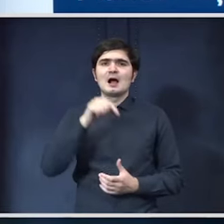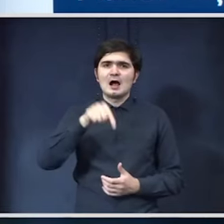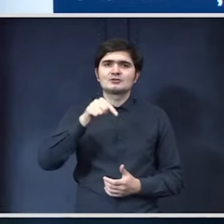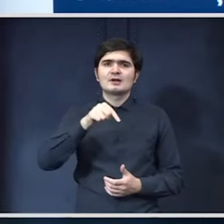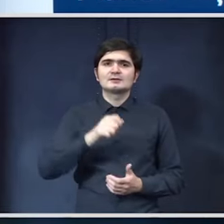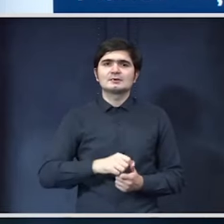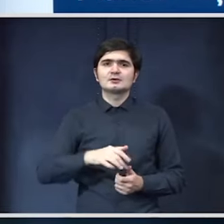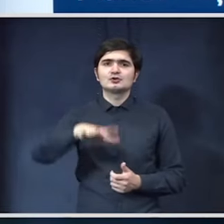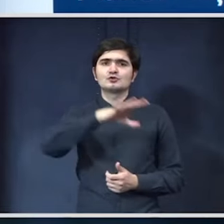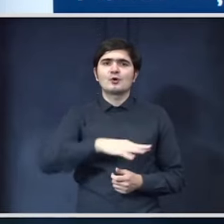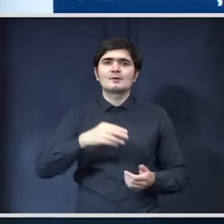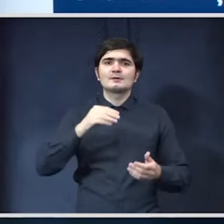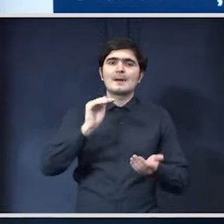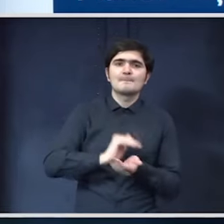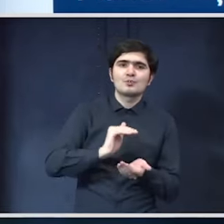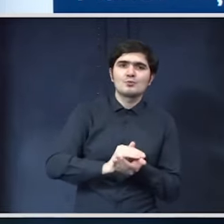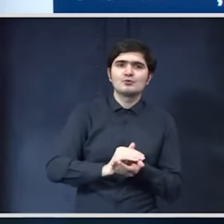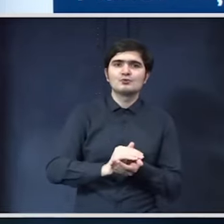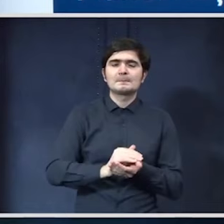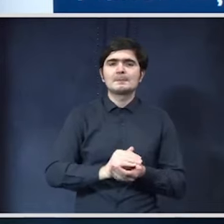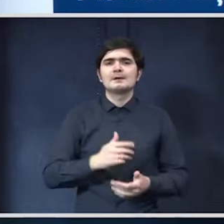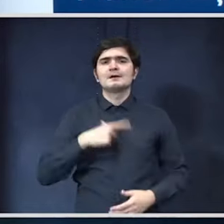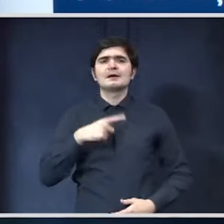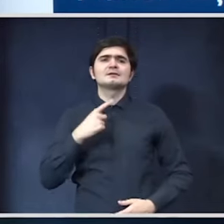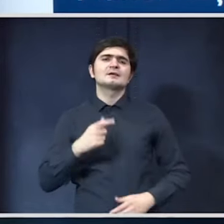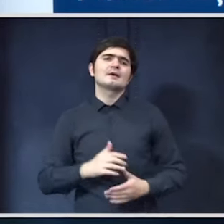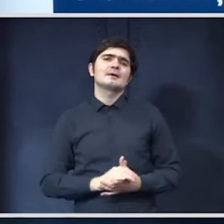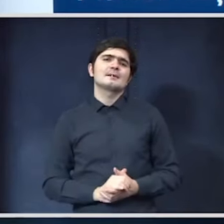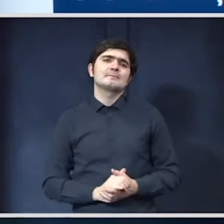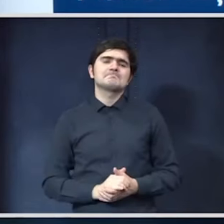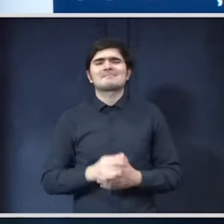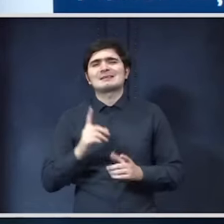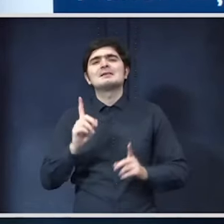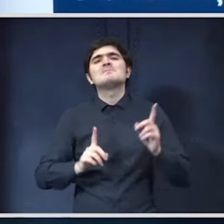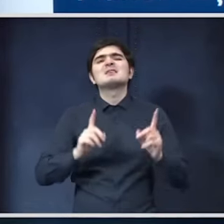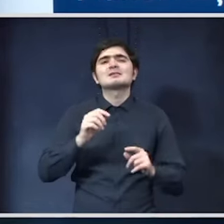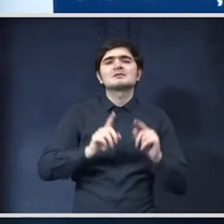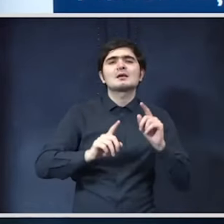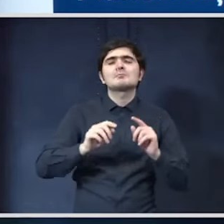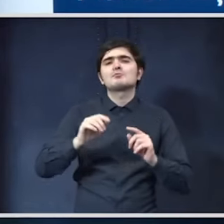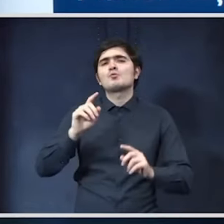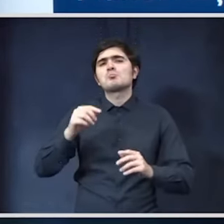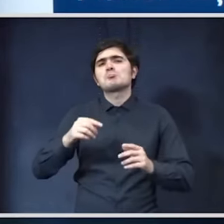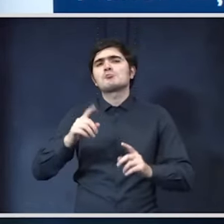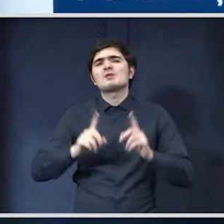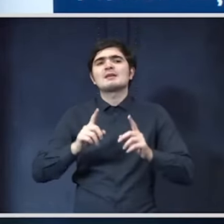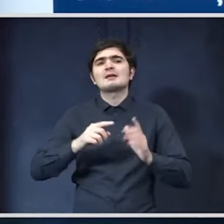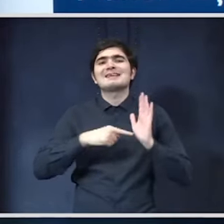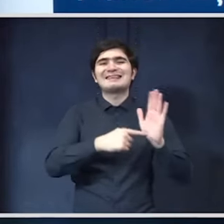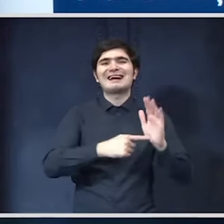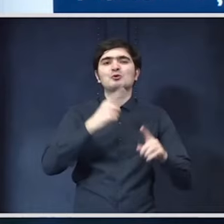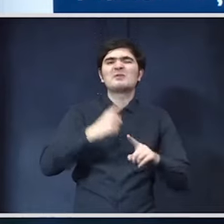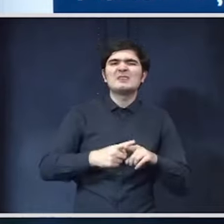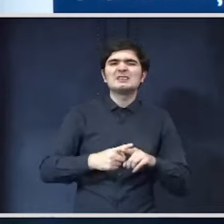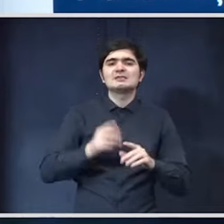această zonă de împrumuturi această alocare de împrumuturi depinde de anumiți indicatori statistici fixi deci ne